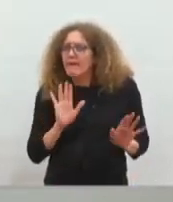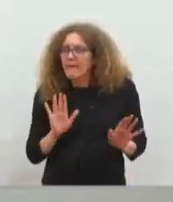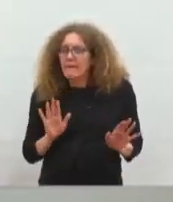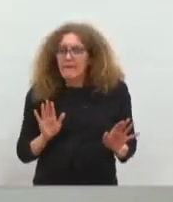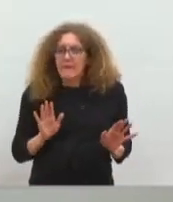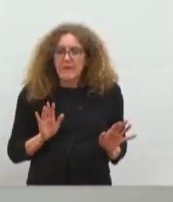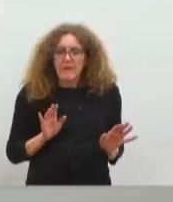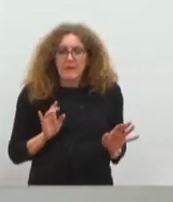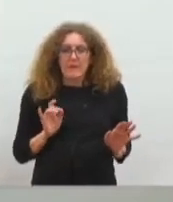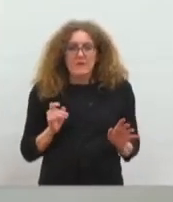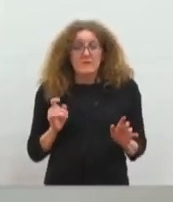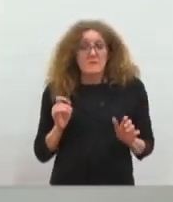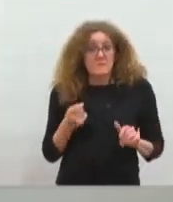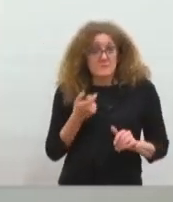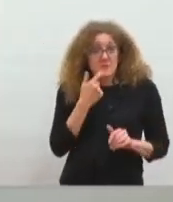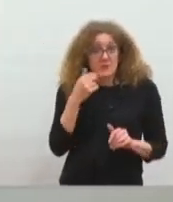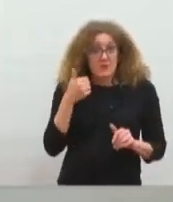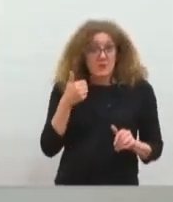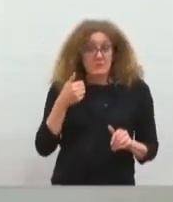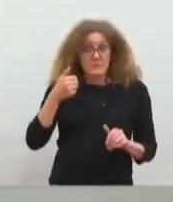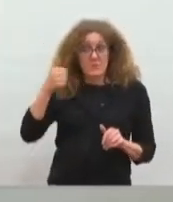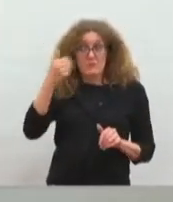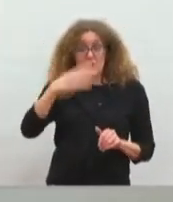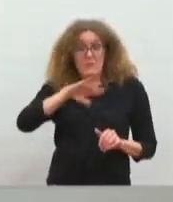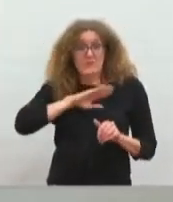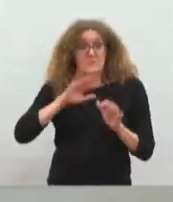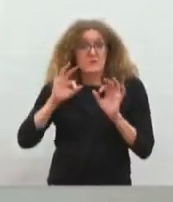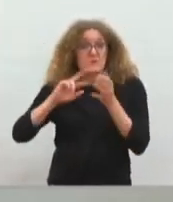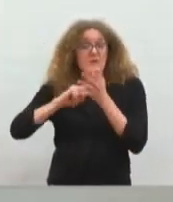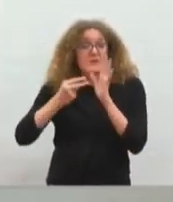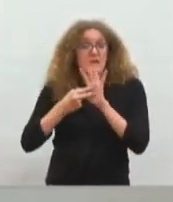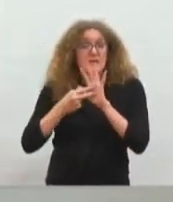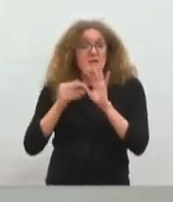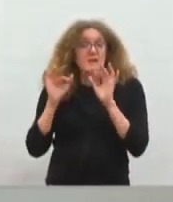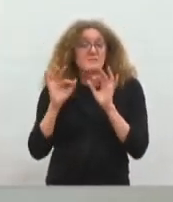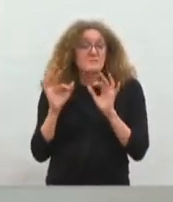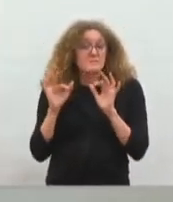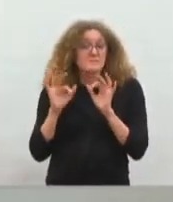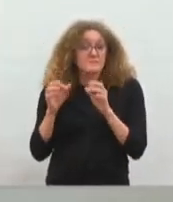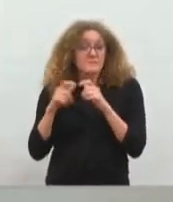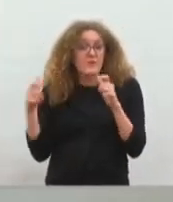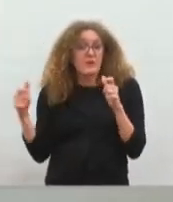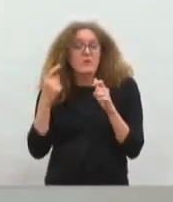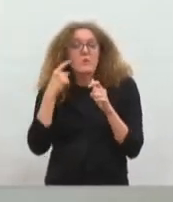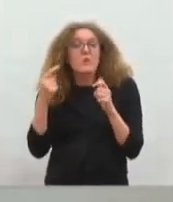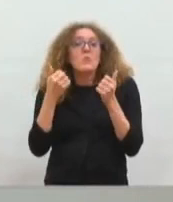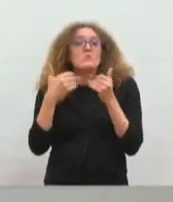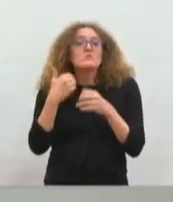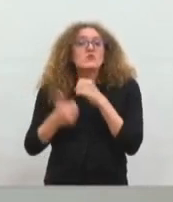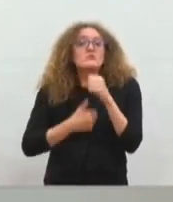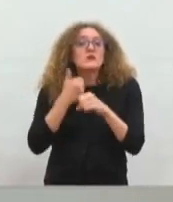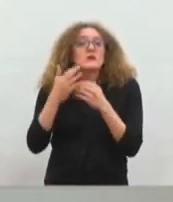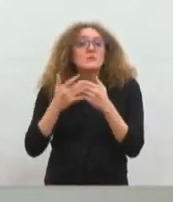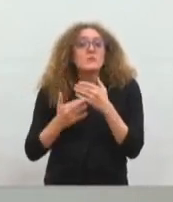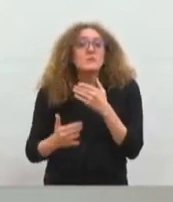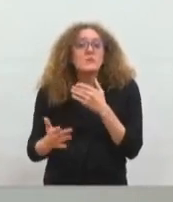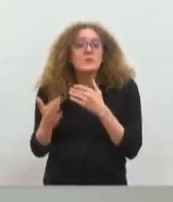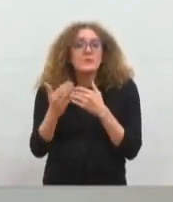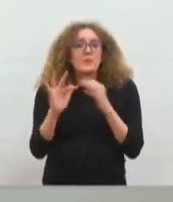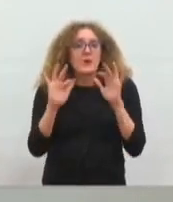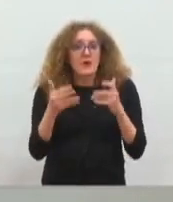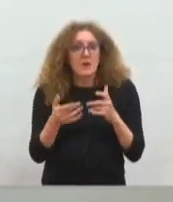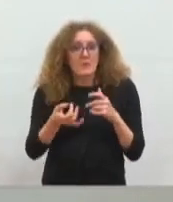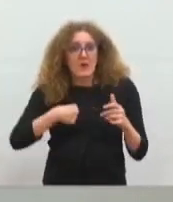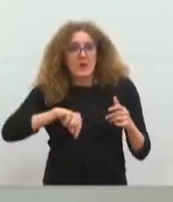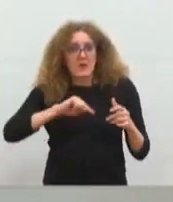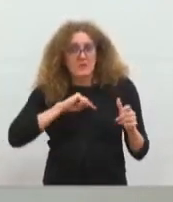qu'il porte le risque technique et industriel ensuite dans la gestion des quelques années qui vont suivre avant que nous récupérions cet ouvrage